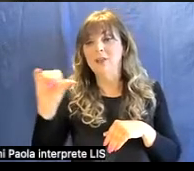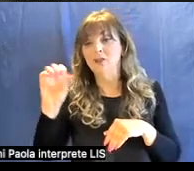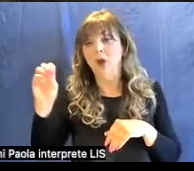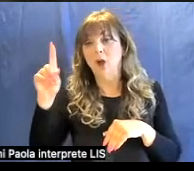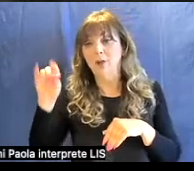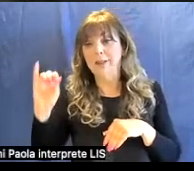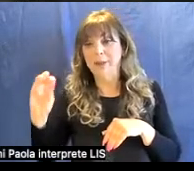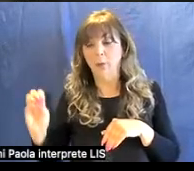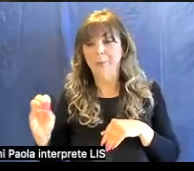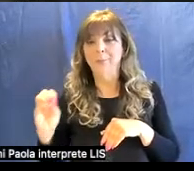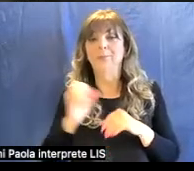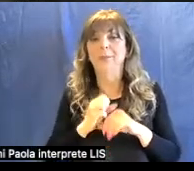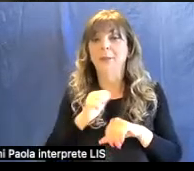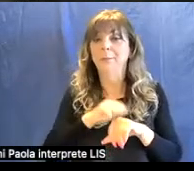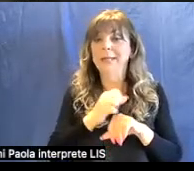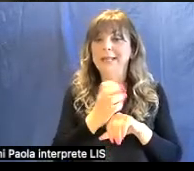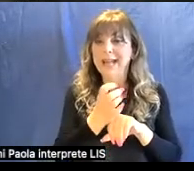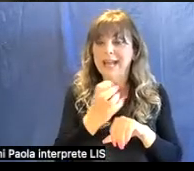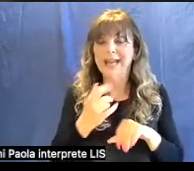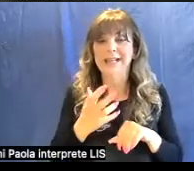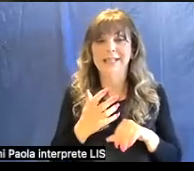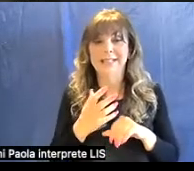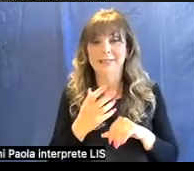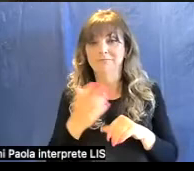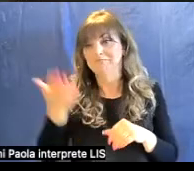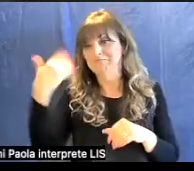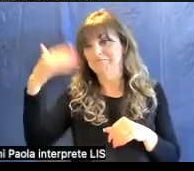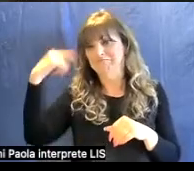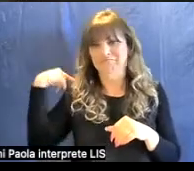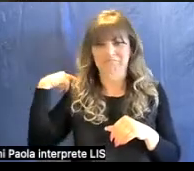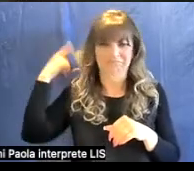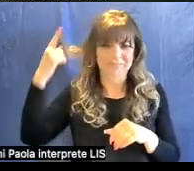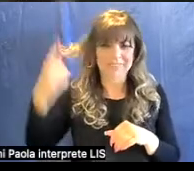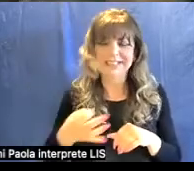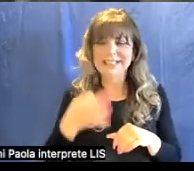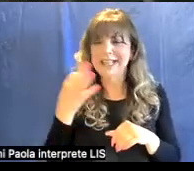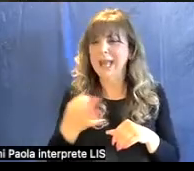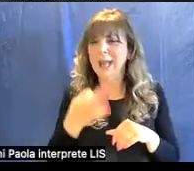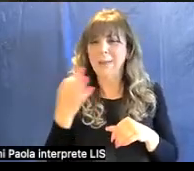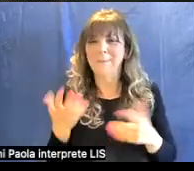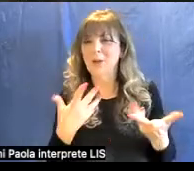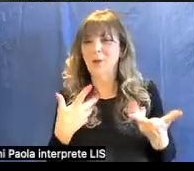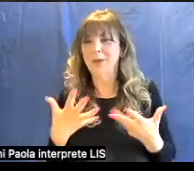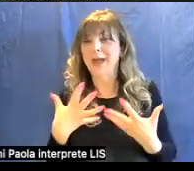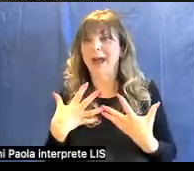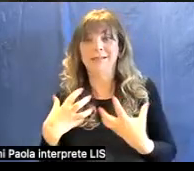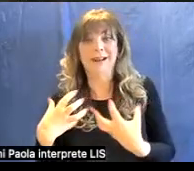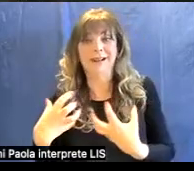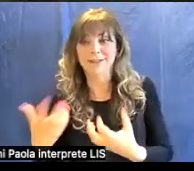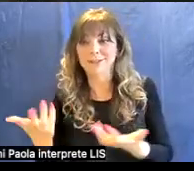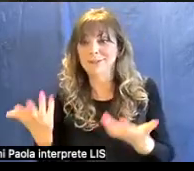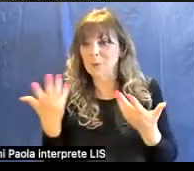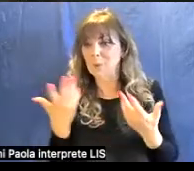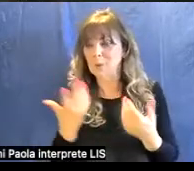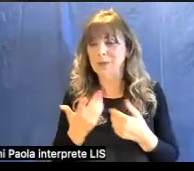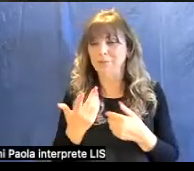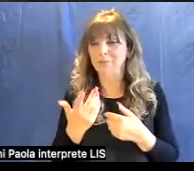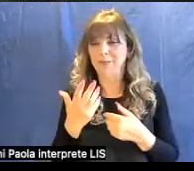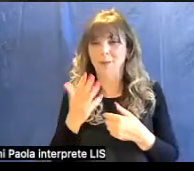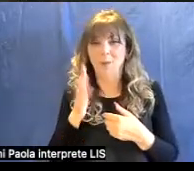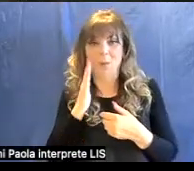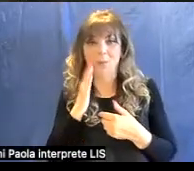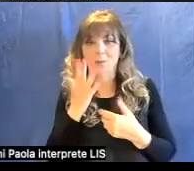I minerali hanno sempre costituito, diciamo, un'attrazione per l'uomo,